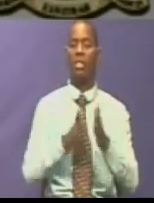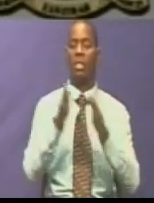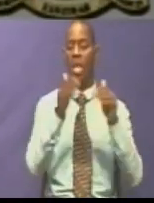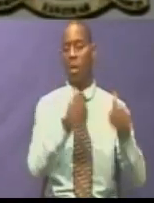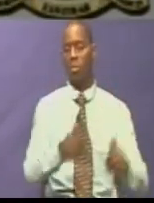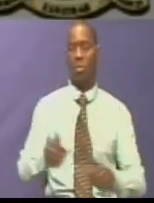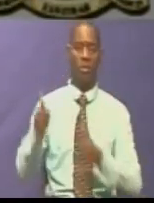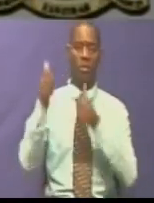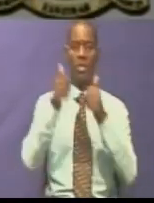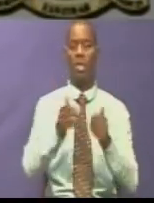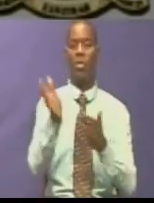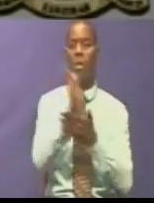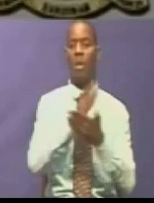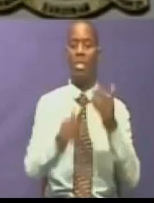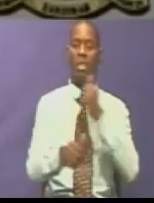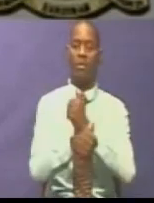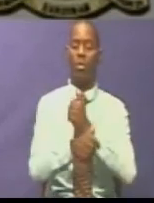baadhe viongozi wa kisiasa